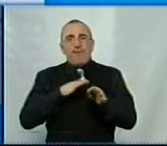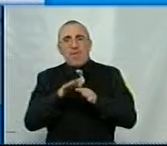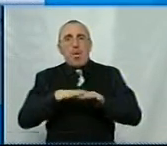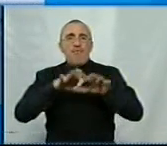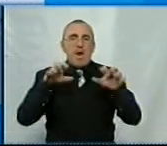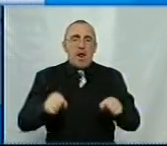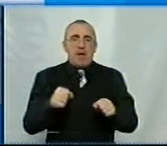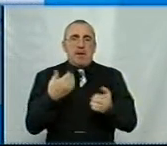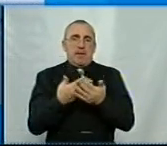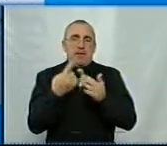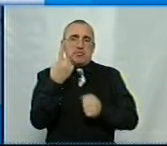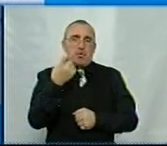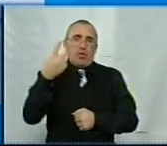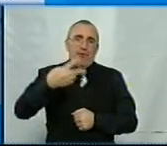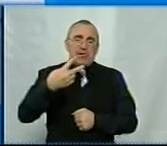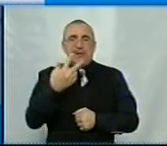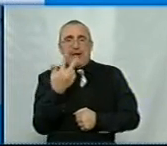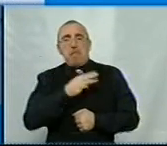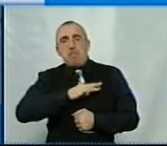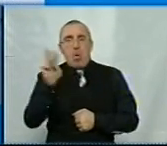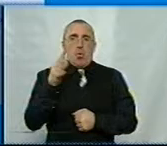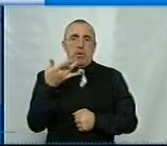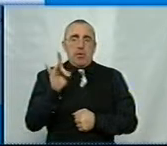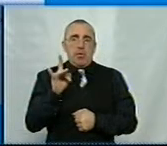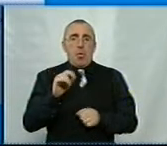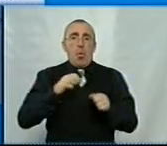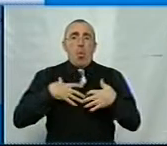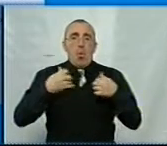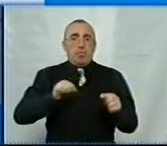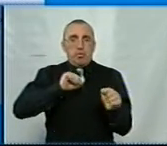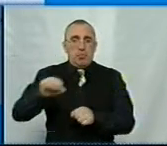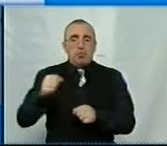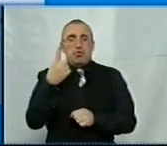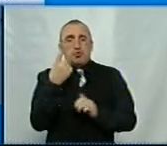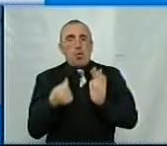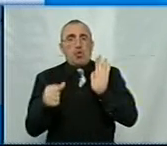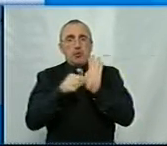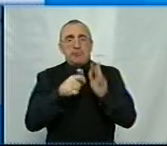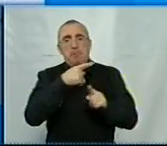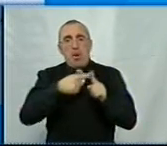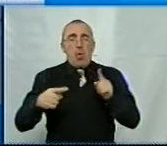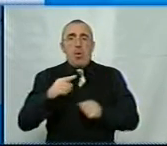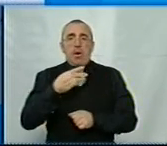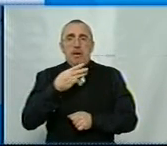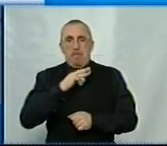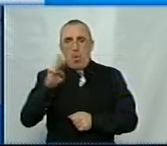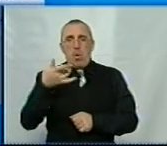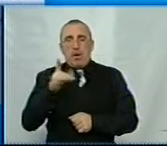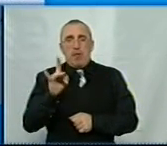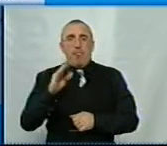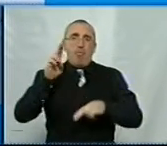влади – майже 123 мільйони гривень. Охорона здоров'я – 106,5 мільйонів гривень.